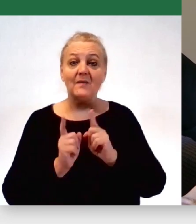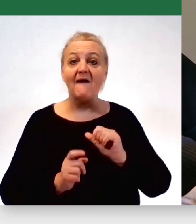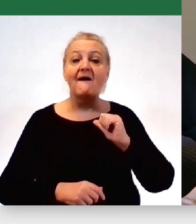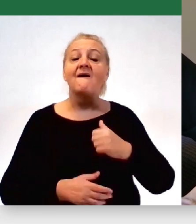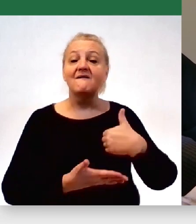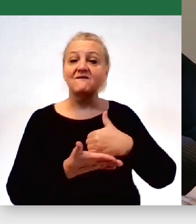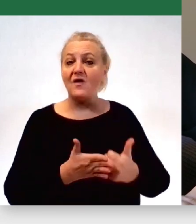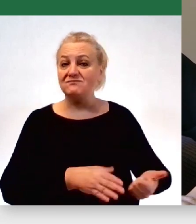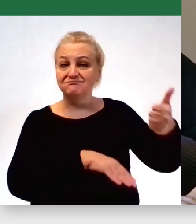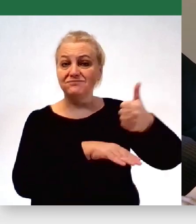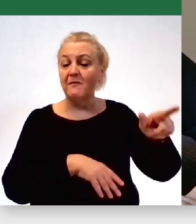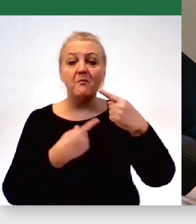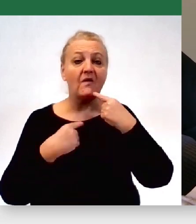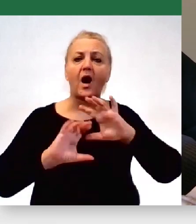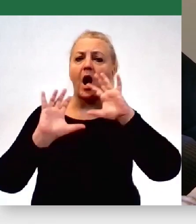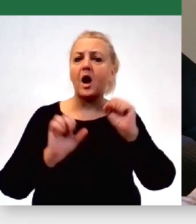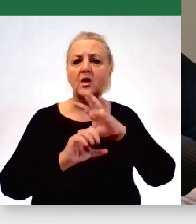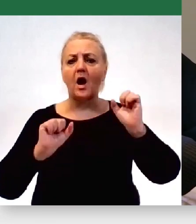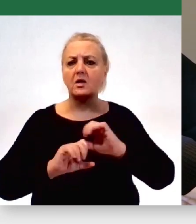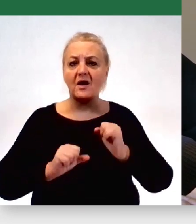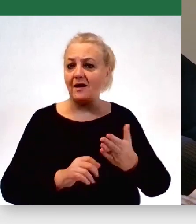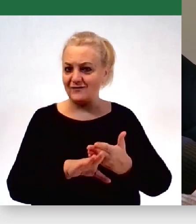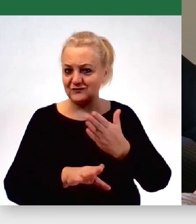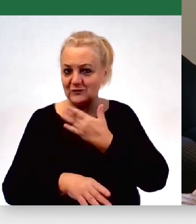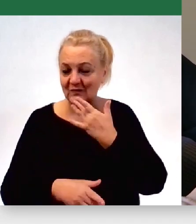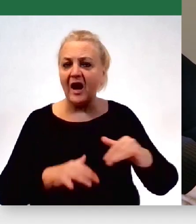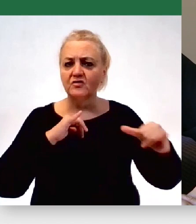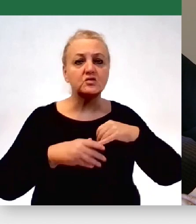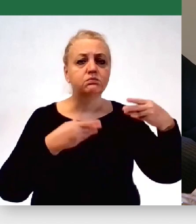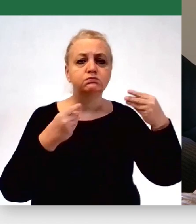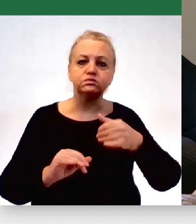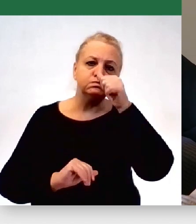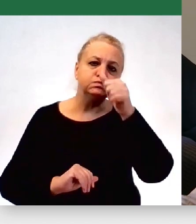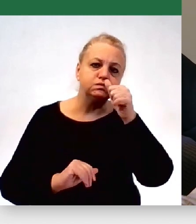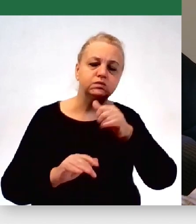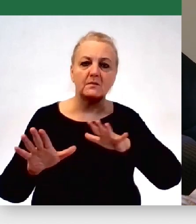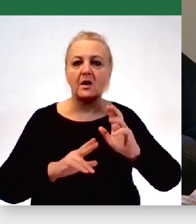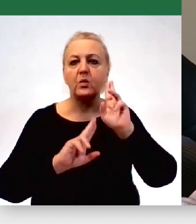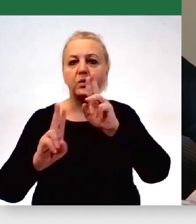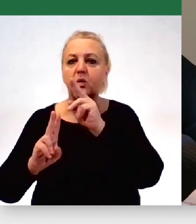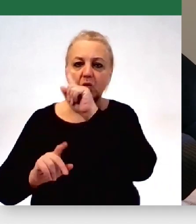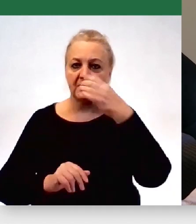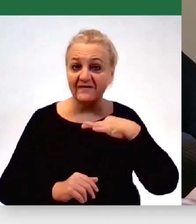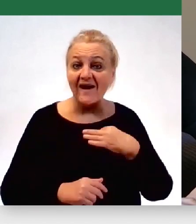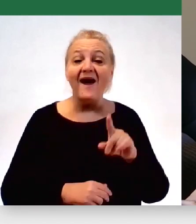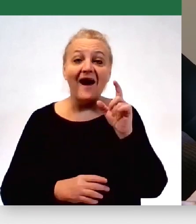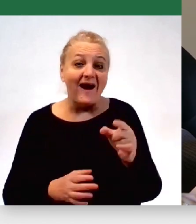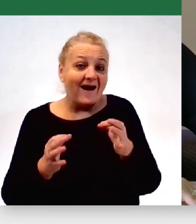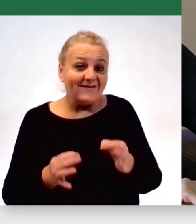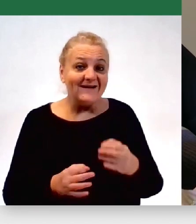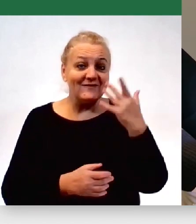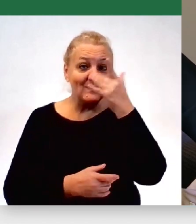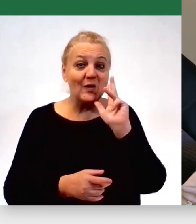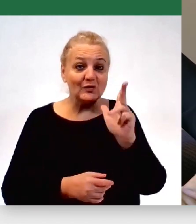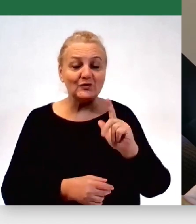absolutnie to nie wchodzi w grę. Nie ma takiej możliwości, żeby rząd finansował takie miejsca. Ja sobie wyobrażałem, że jeśli ktoś